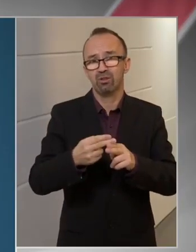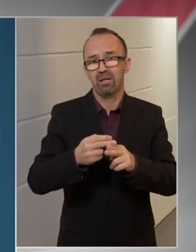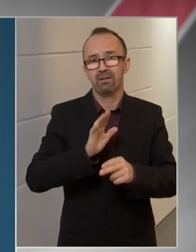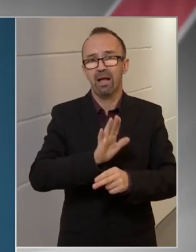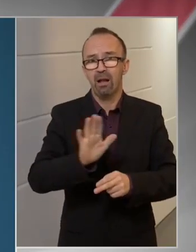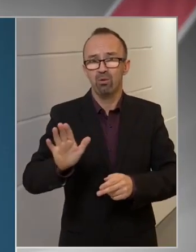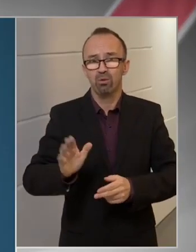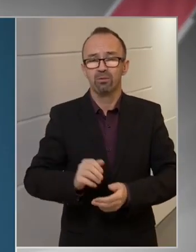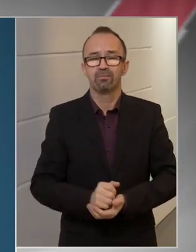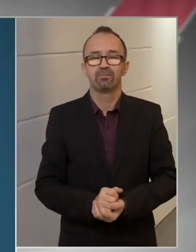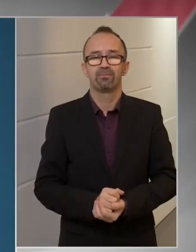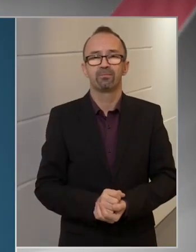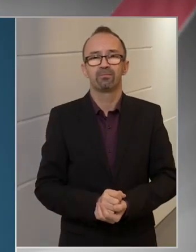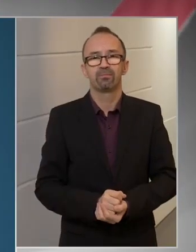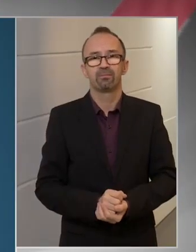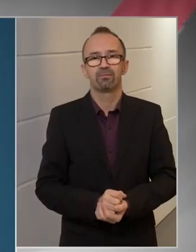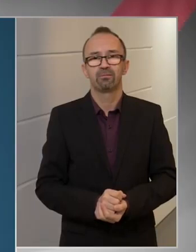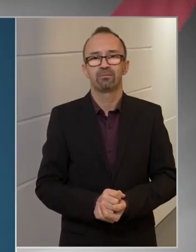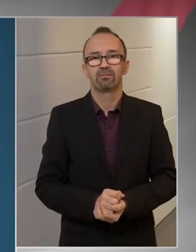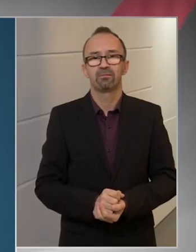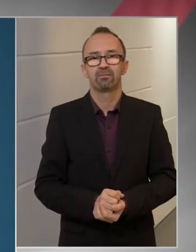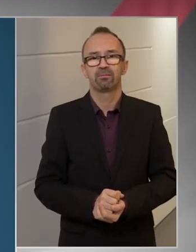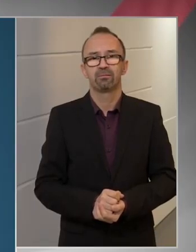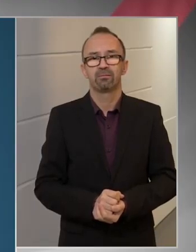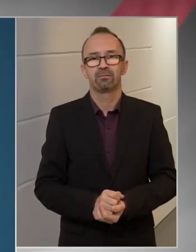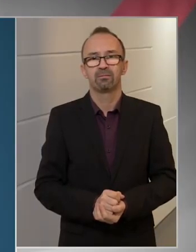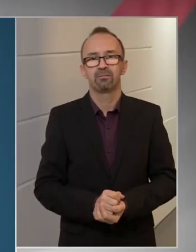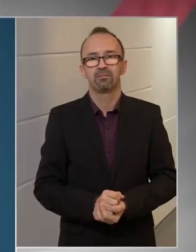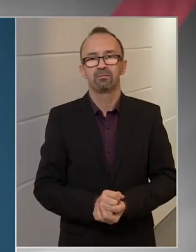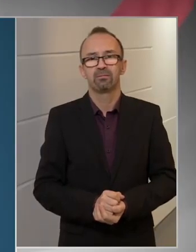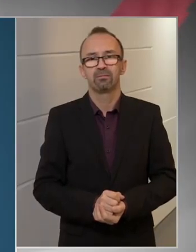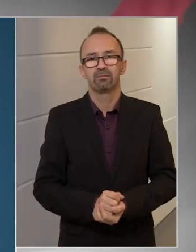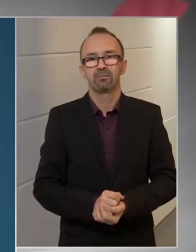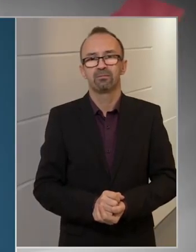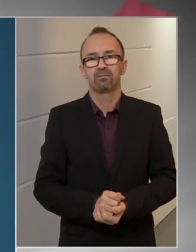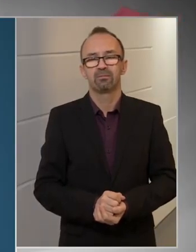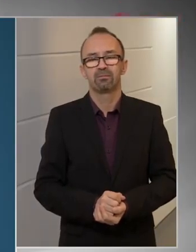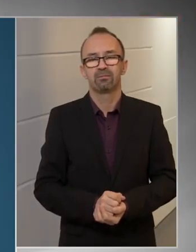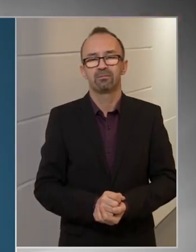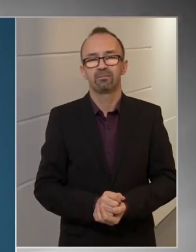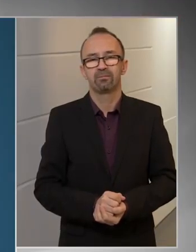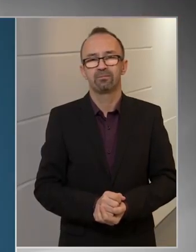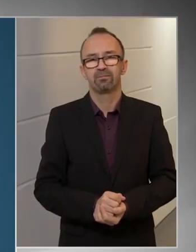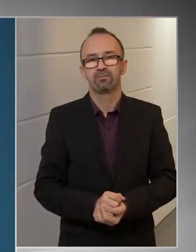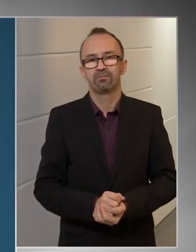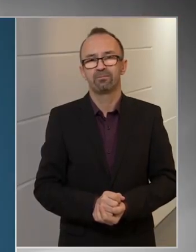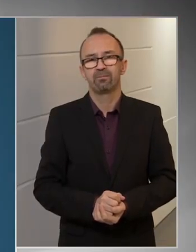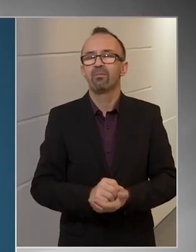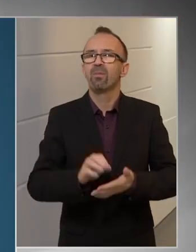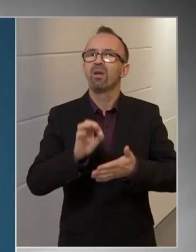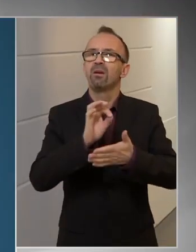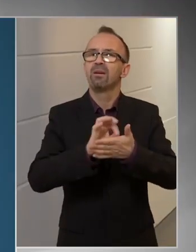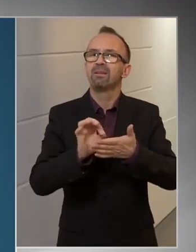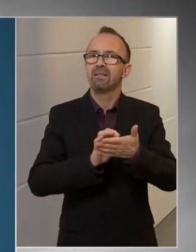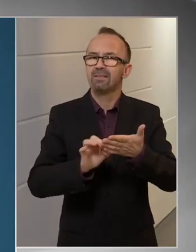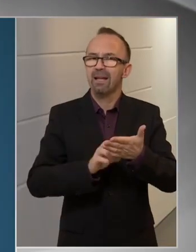lezajlása náluk. A tesztre visszatérve egy pillanatig